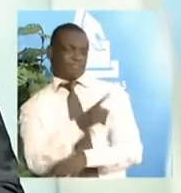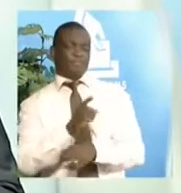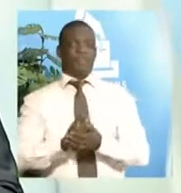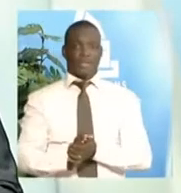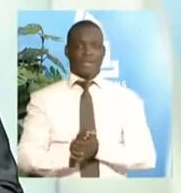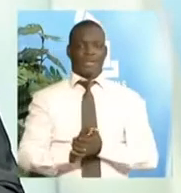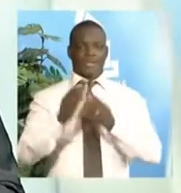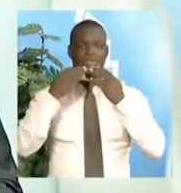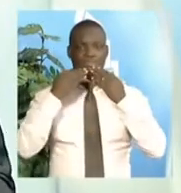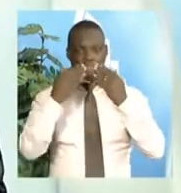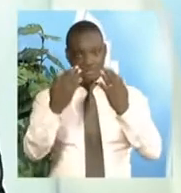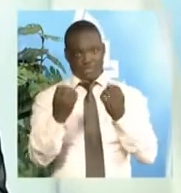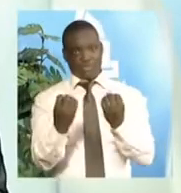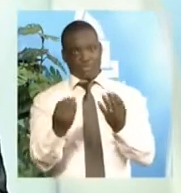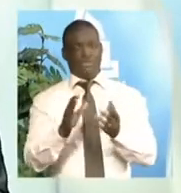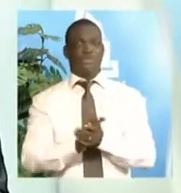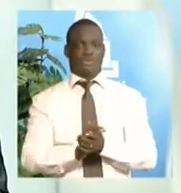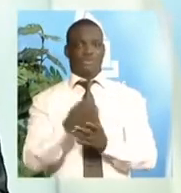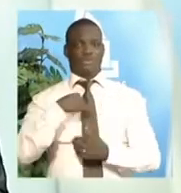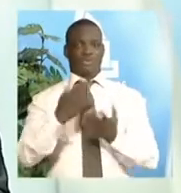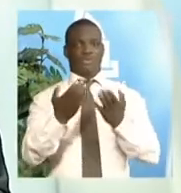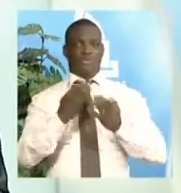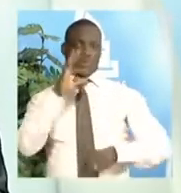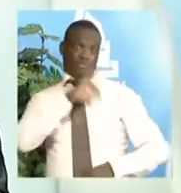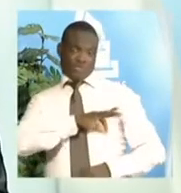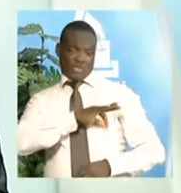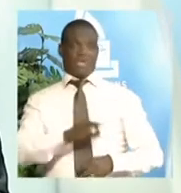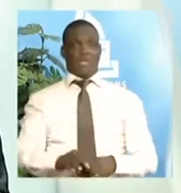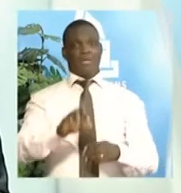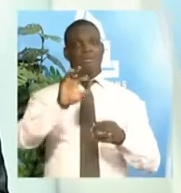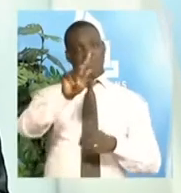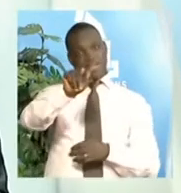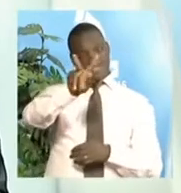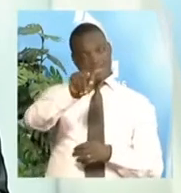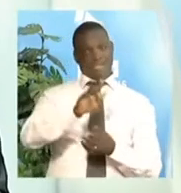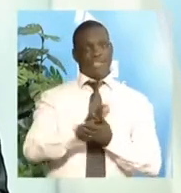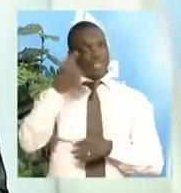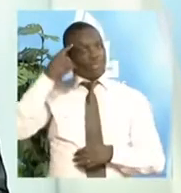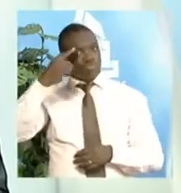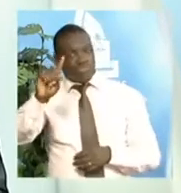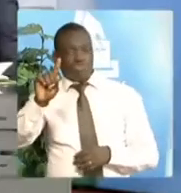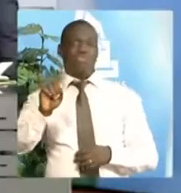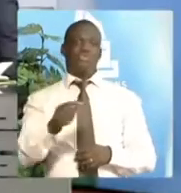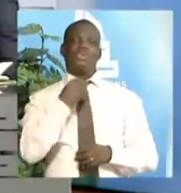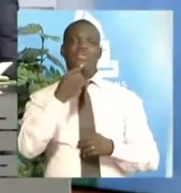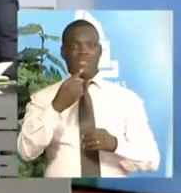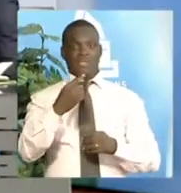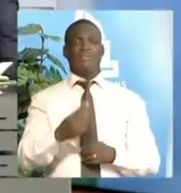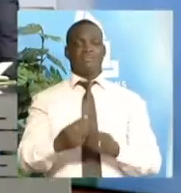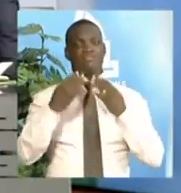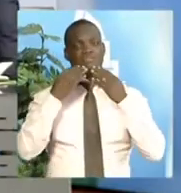Angoua. Je voudrais donc profiter de votre antenne pour exprimer toute ma reconnaissance